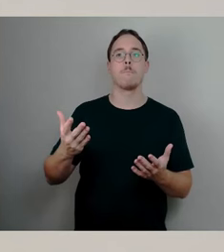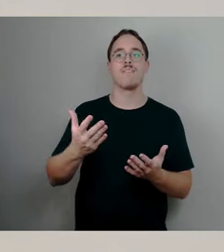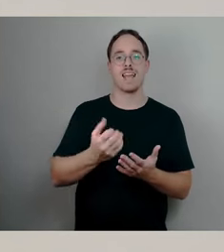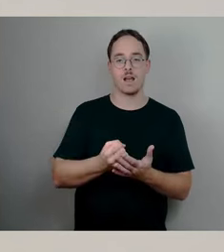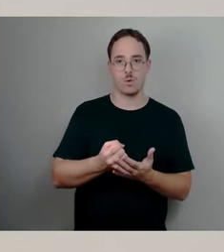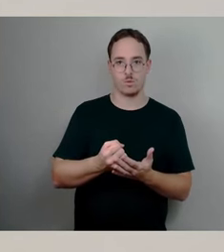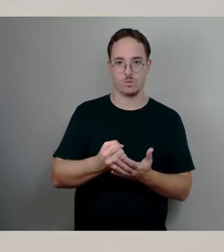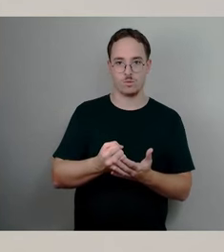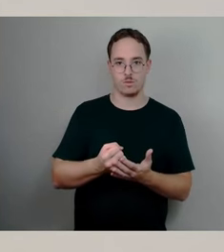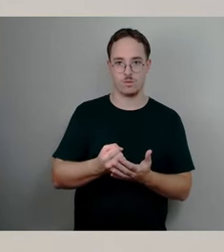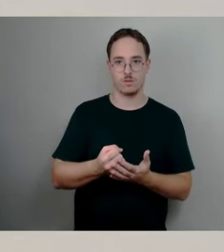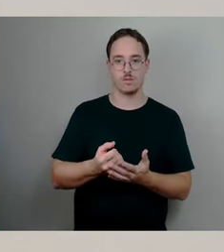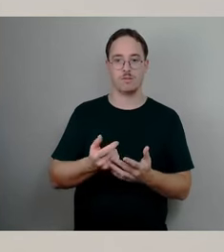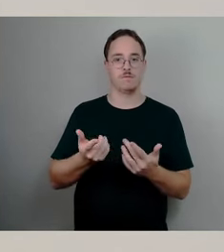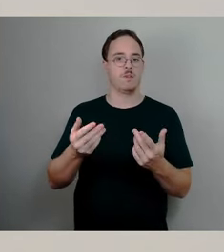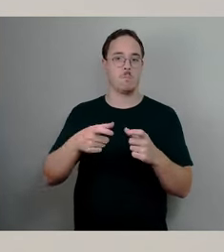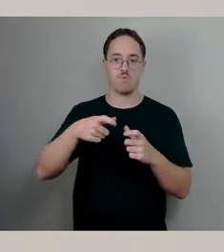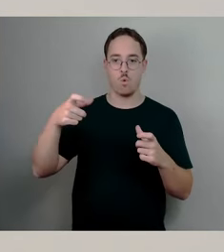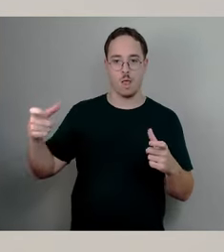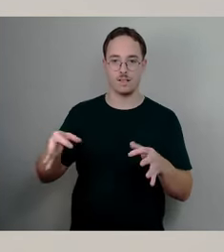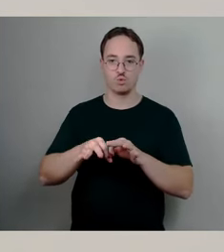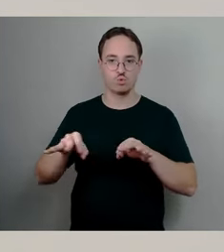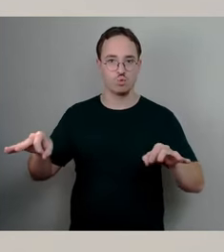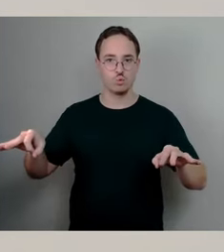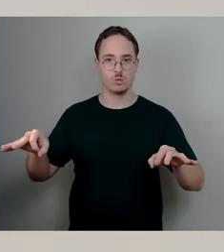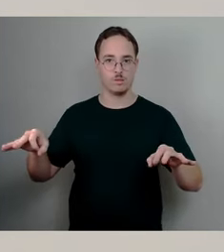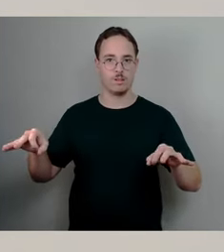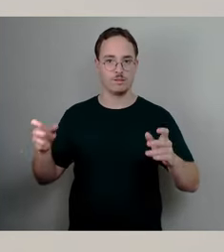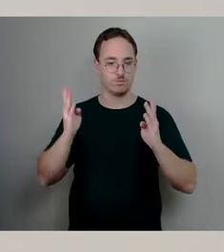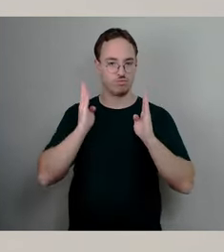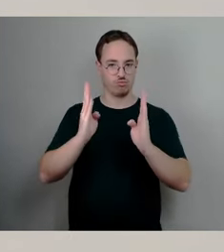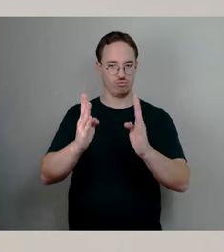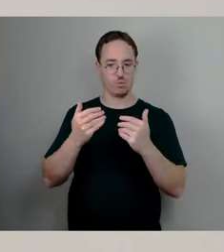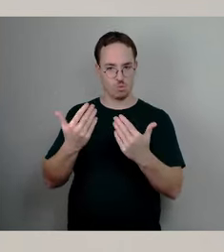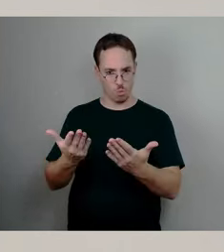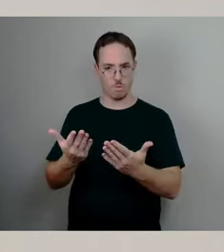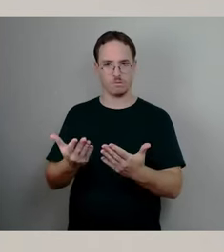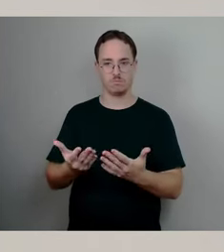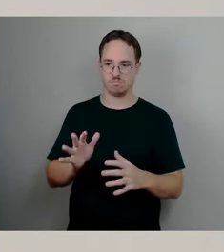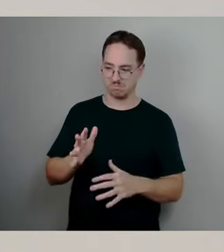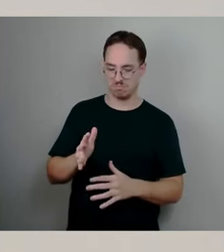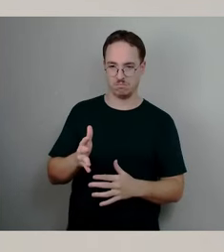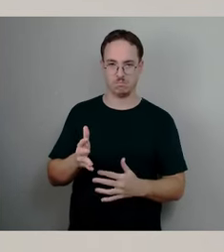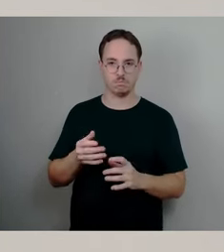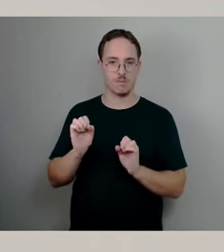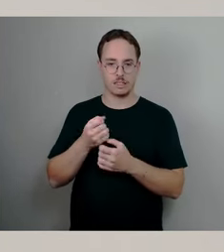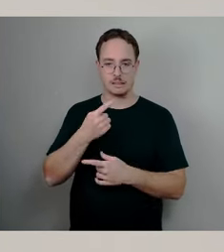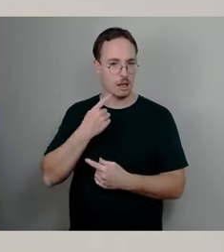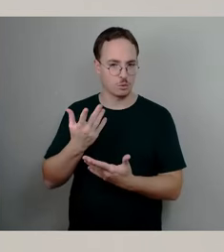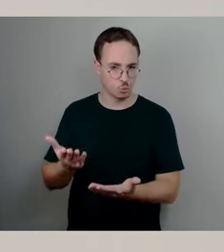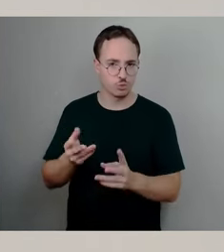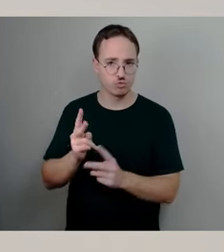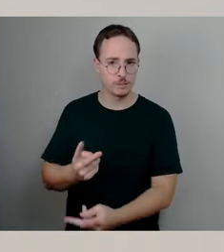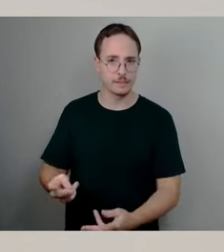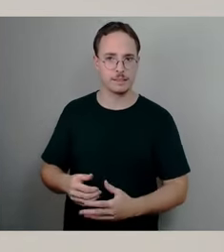mit dem Ankündigungsverhalten? Das ist deutlich geworden und ich glaube, dass die Frage, ich würde die schriftlich beantworten, beziehungsweise